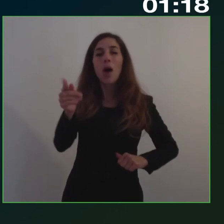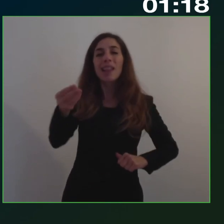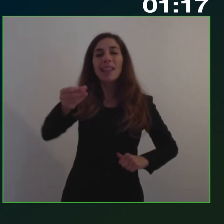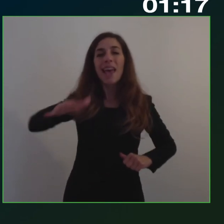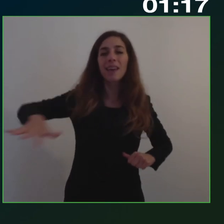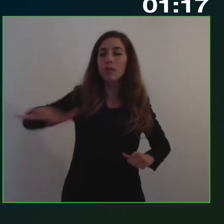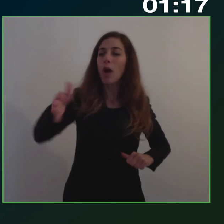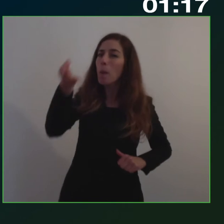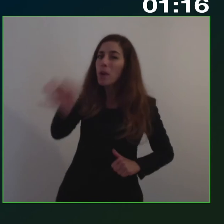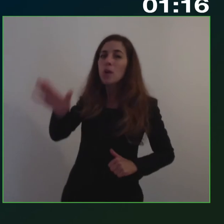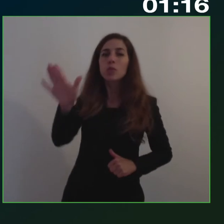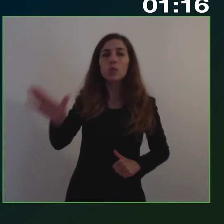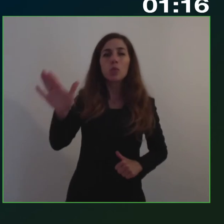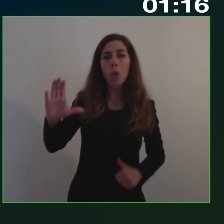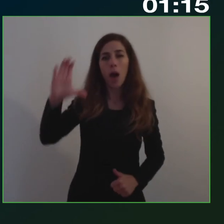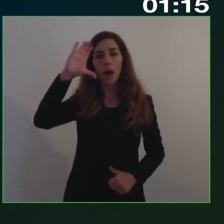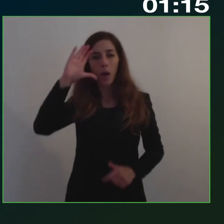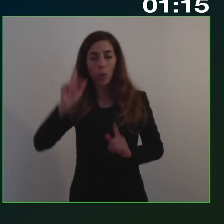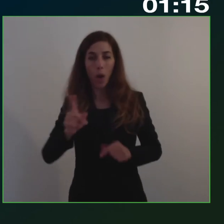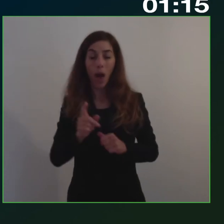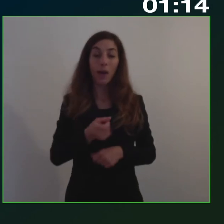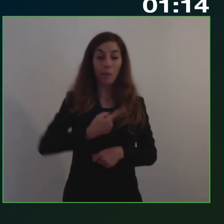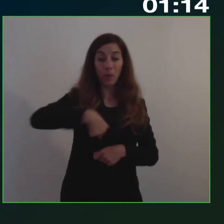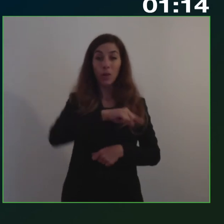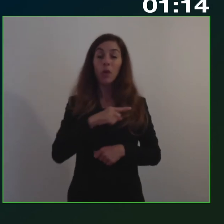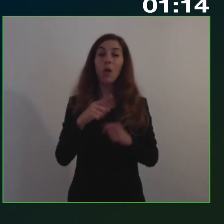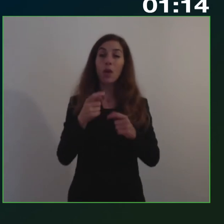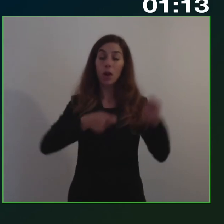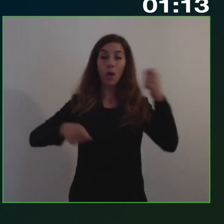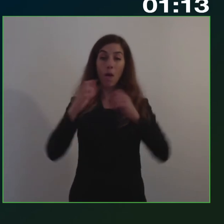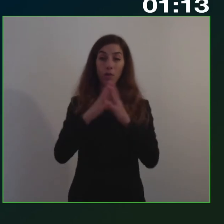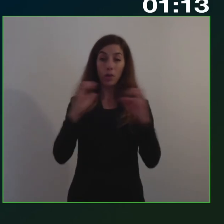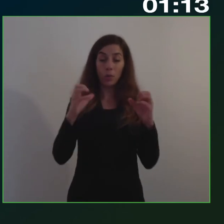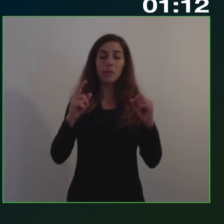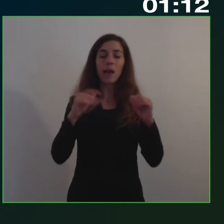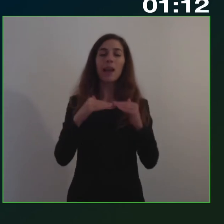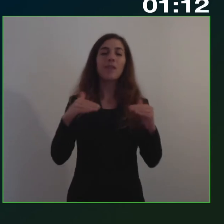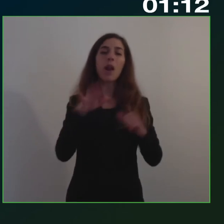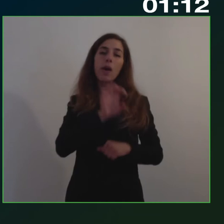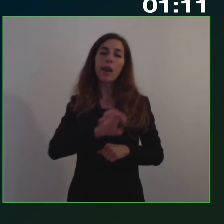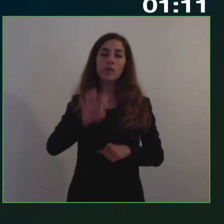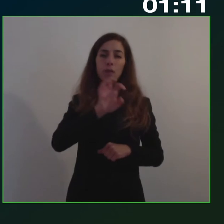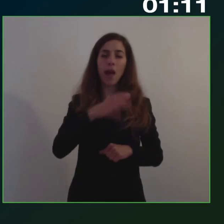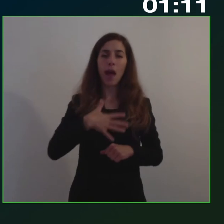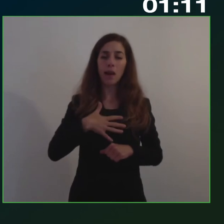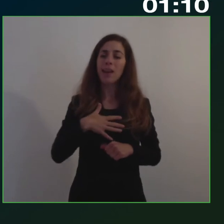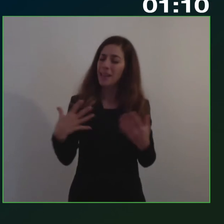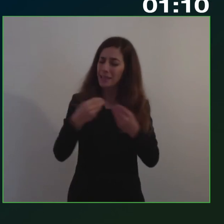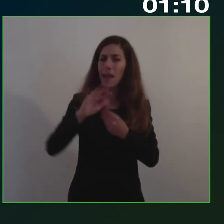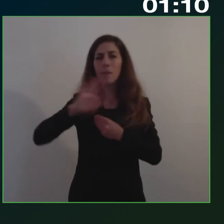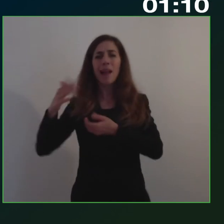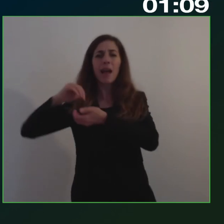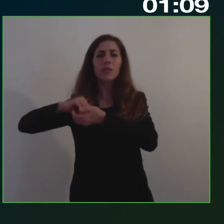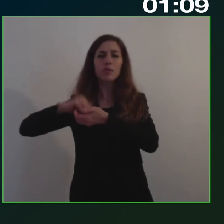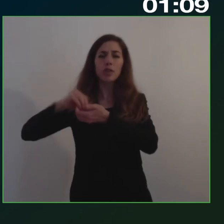economico e sociale, noi come Confindu a livello regionale siamo sicuramente involti insieme alle altre azioni di categoria, qui